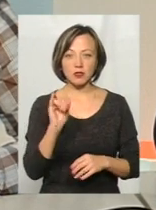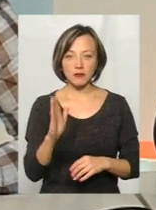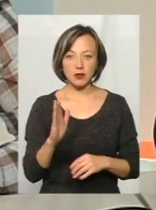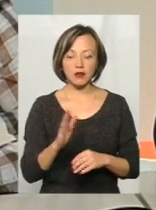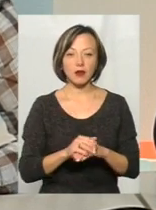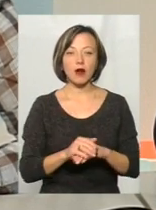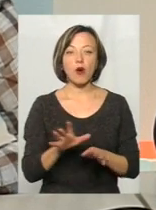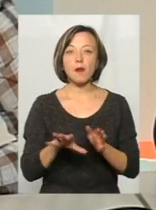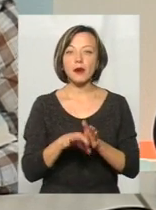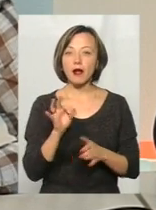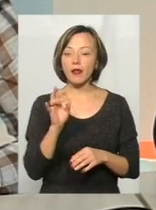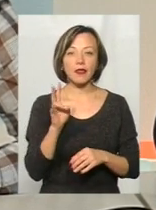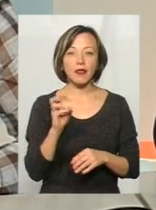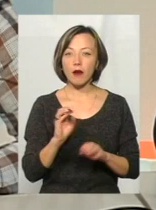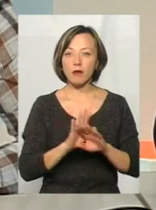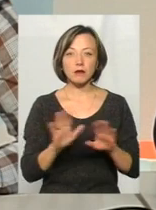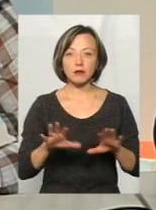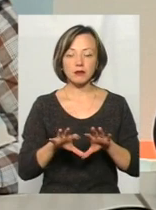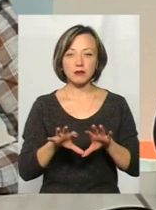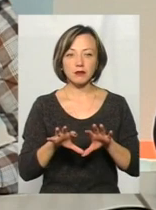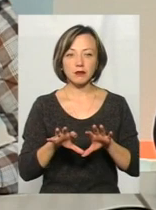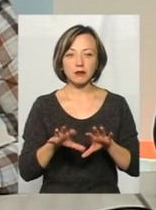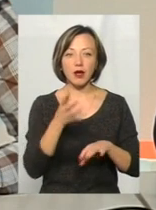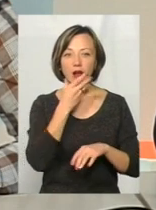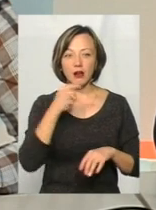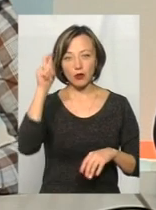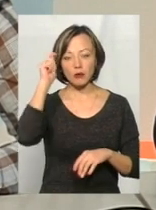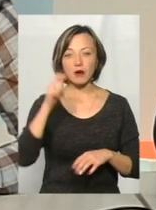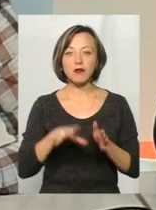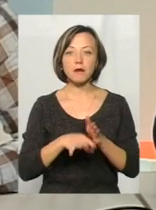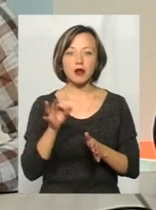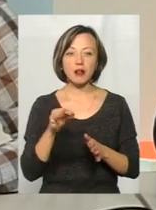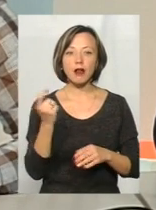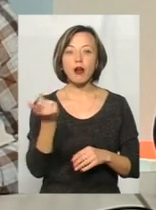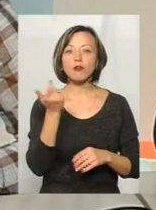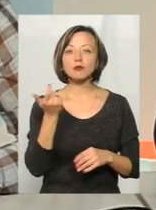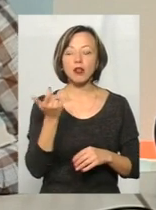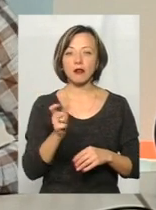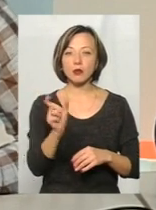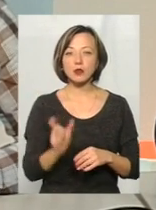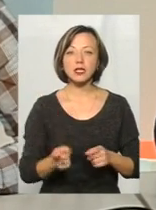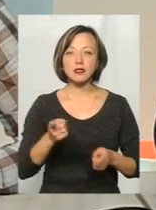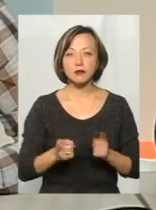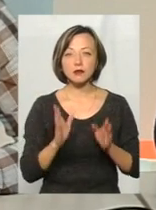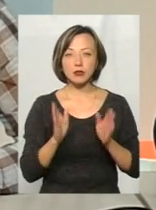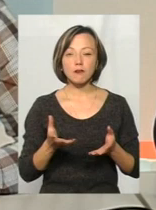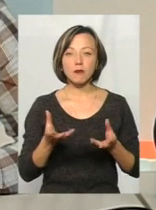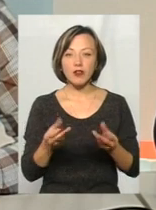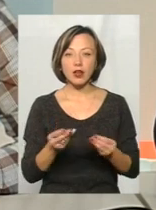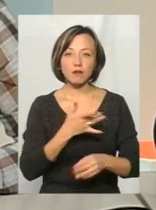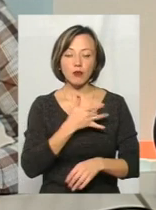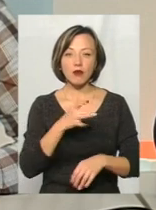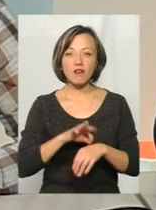Шановні, не обирайте посаду гарного хлопця, обирайте господарника, людину, яка дійсно буде впливати і